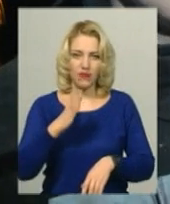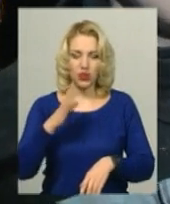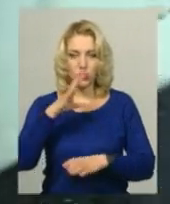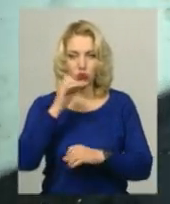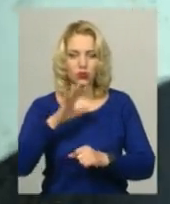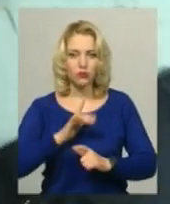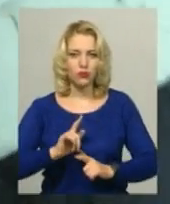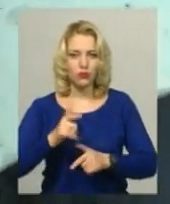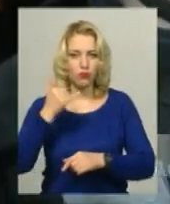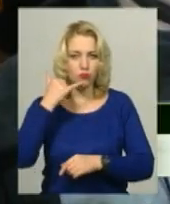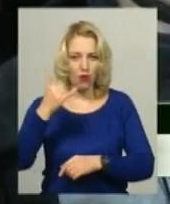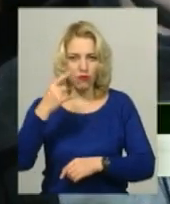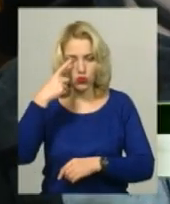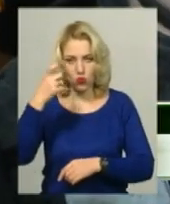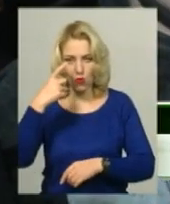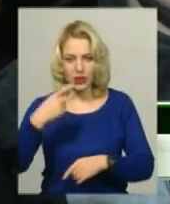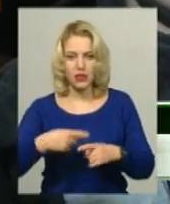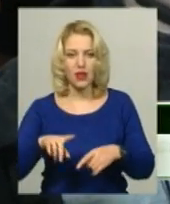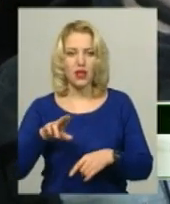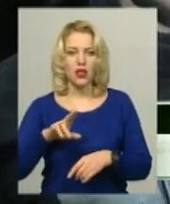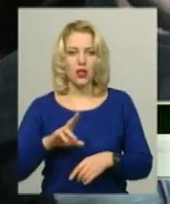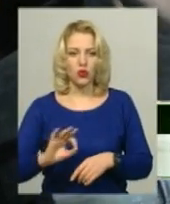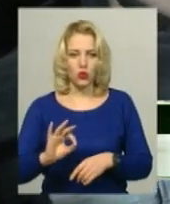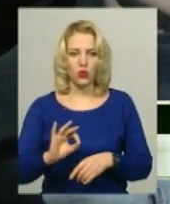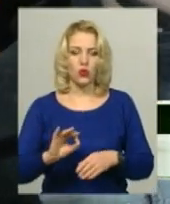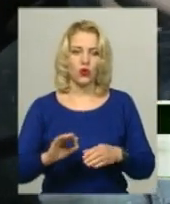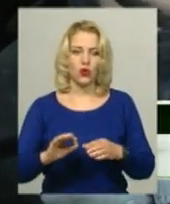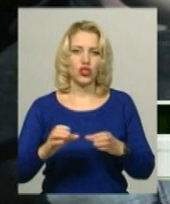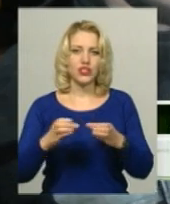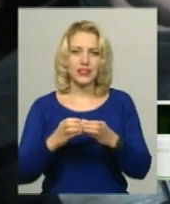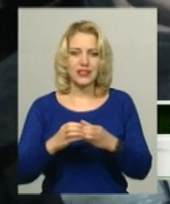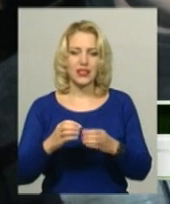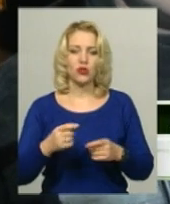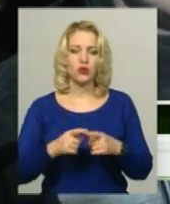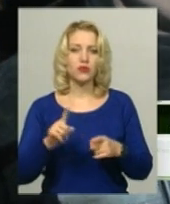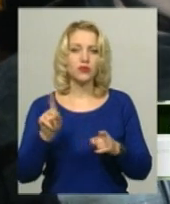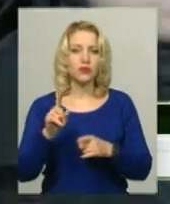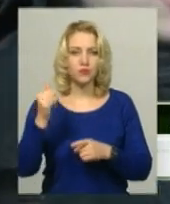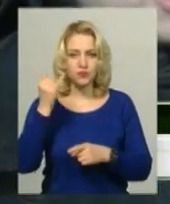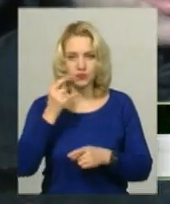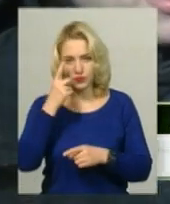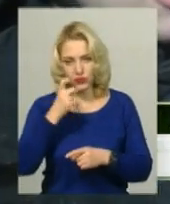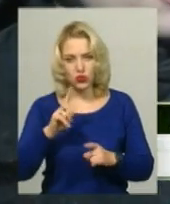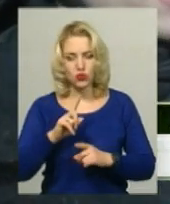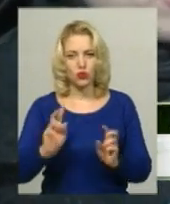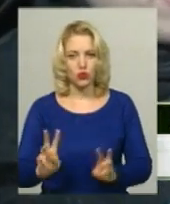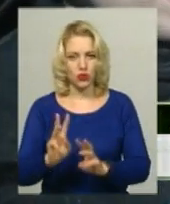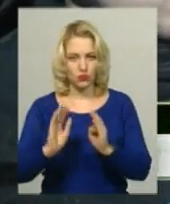хвилин ночі поступило повідомлення до опинку зв'язку частини 11 ТПРЧ про те, що горить житловий будинок. ході